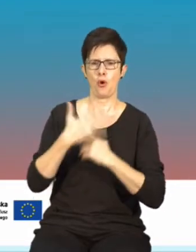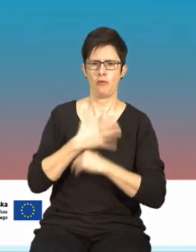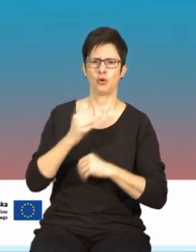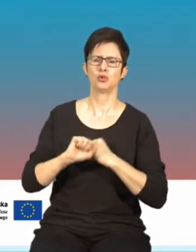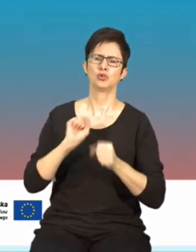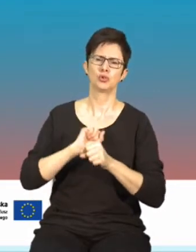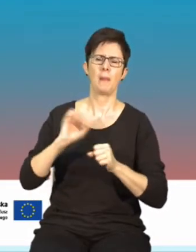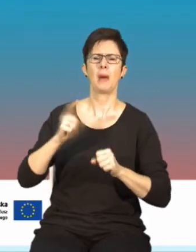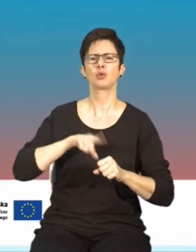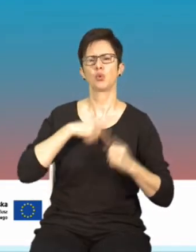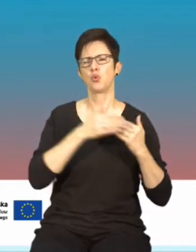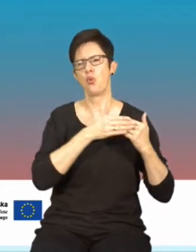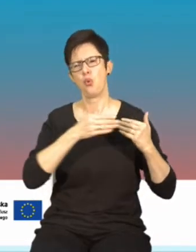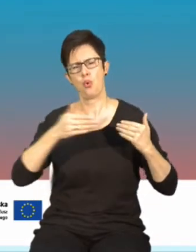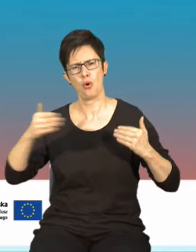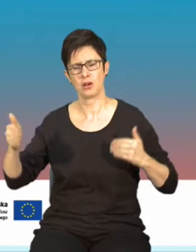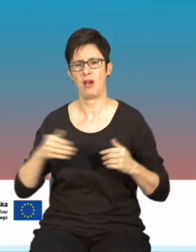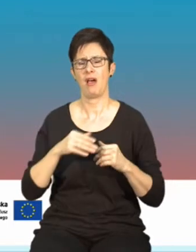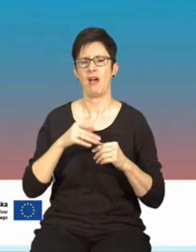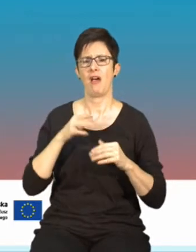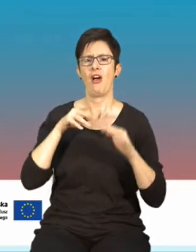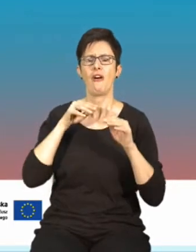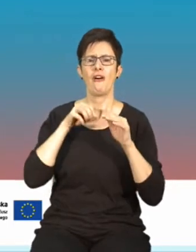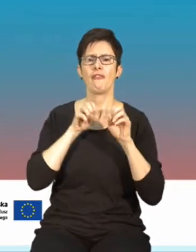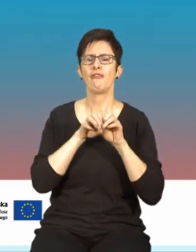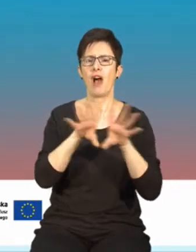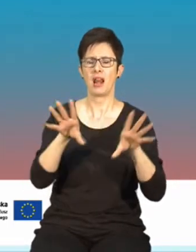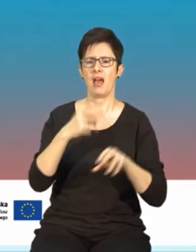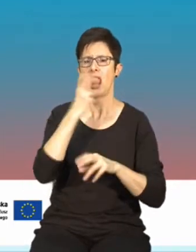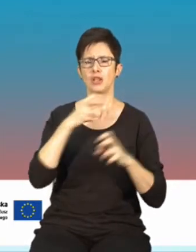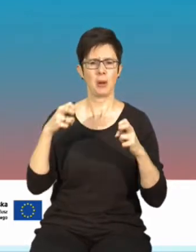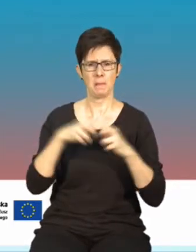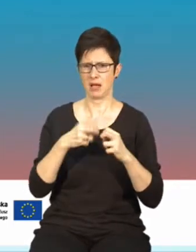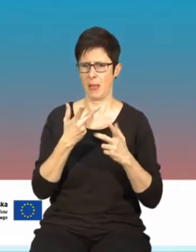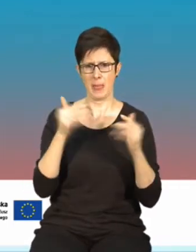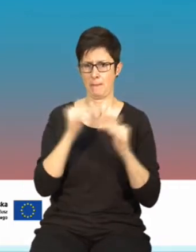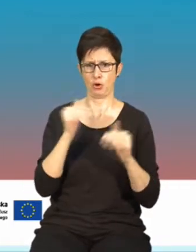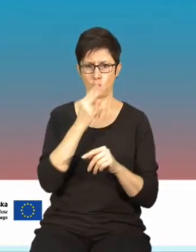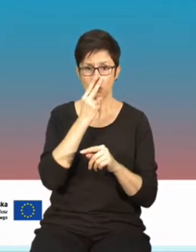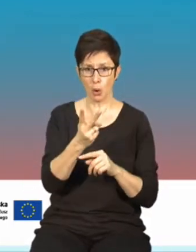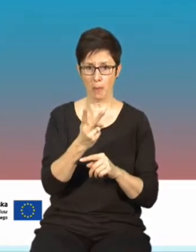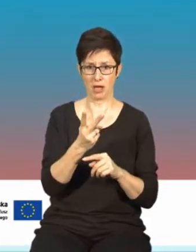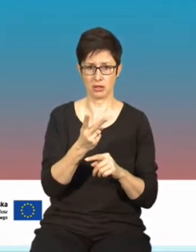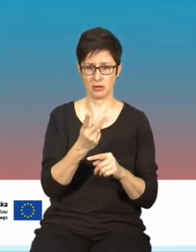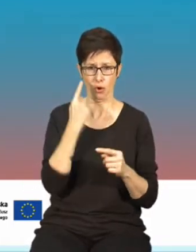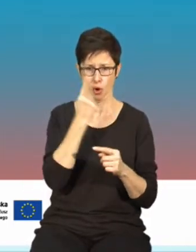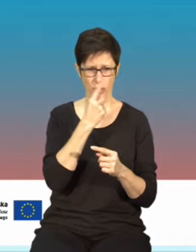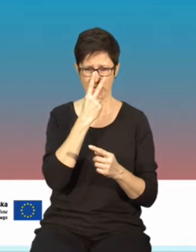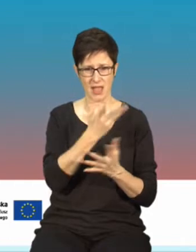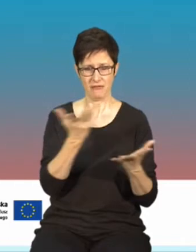długofalowe, fal elektromagnetycznych nie da się zobaczyć, więc